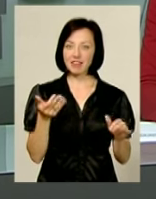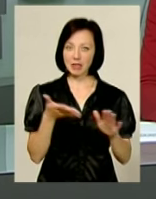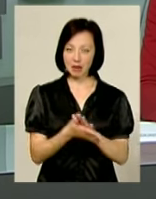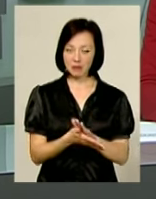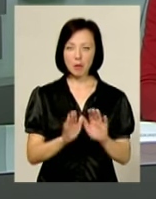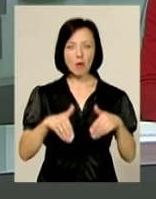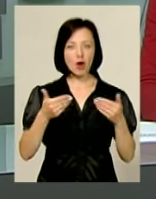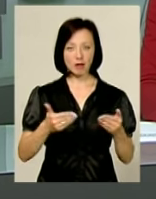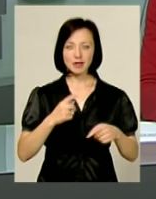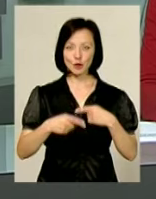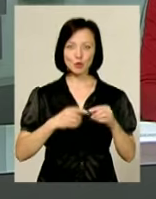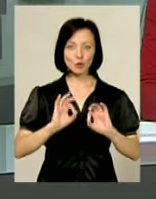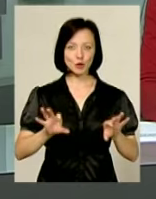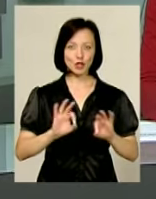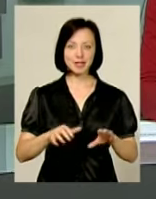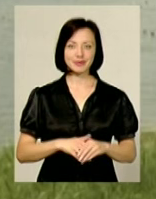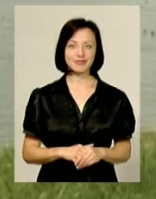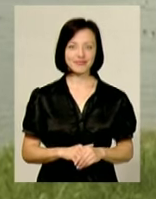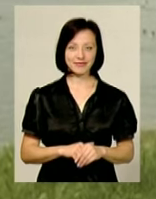– поради у нашому наступному сюжеті.